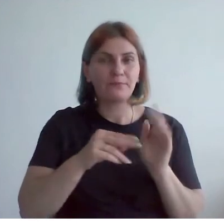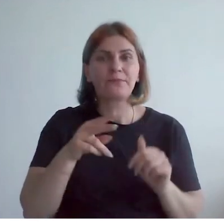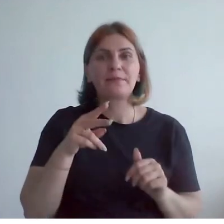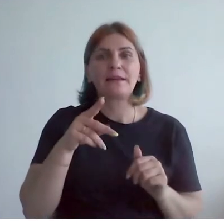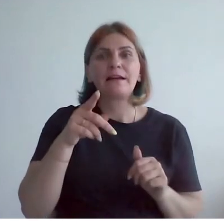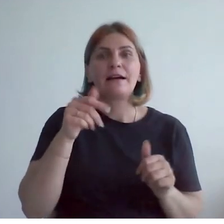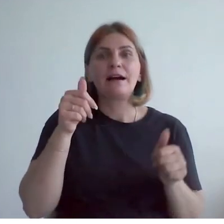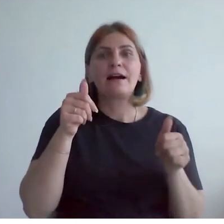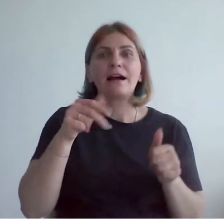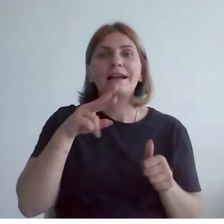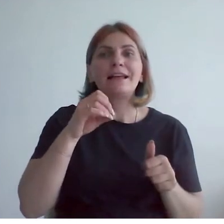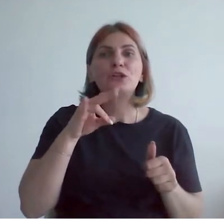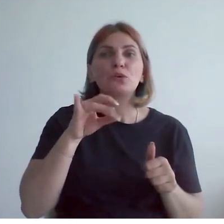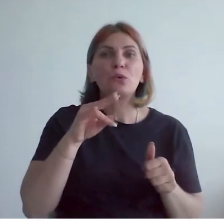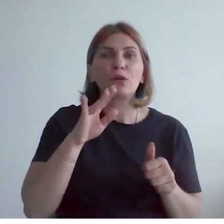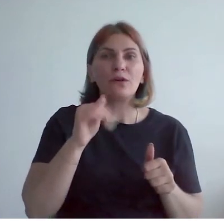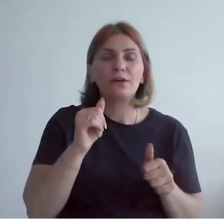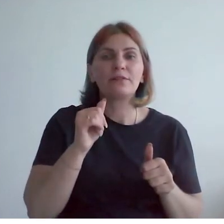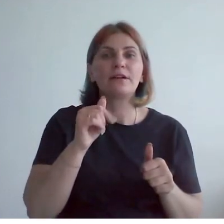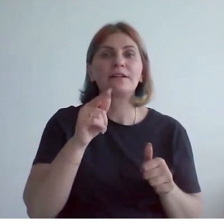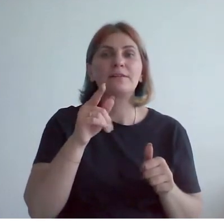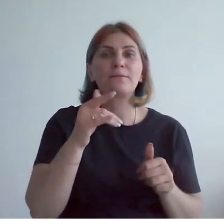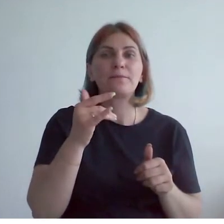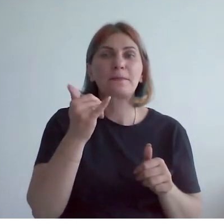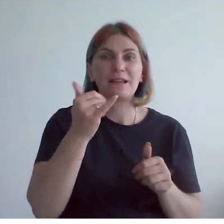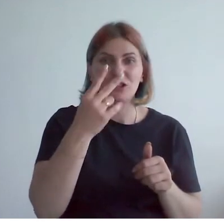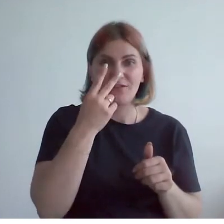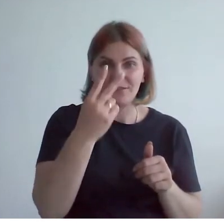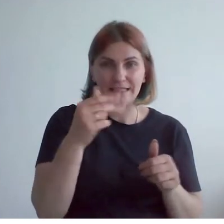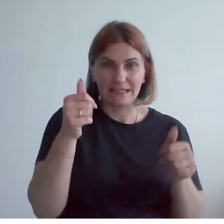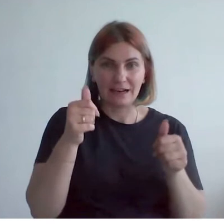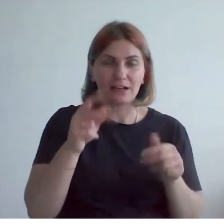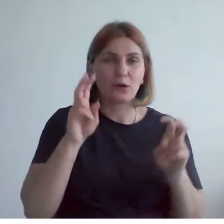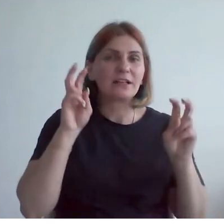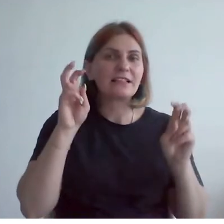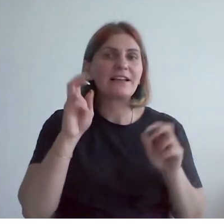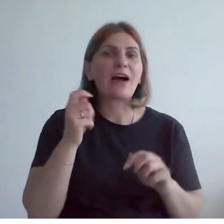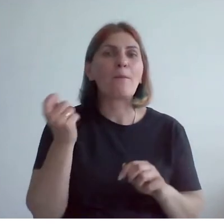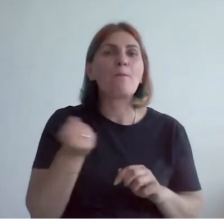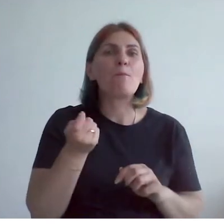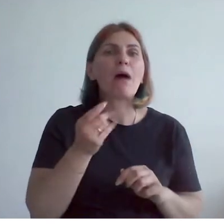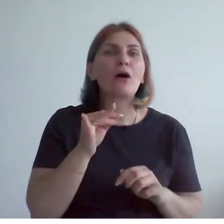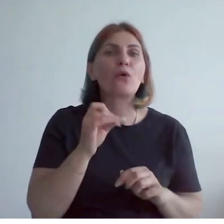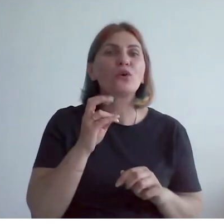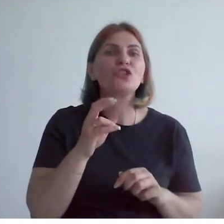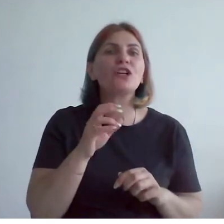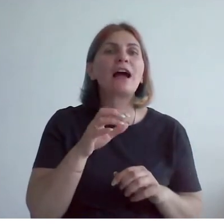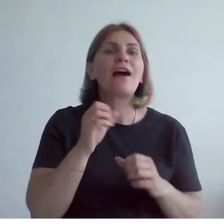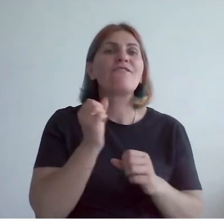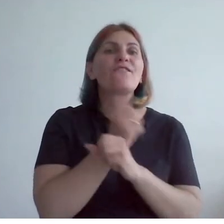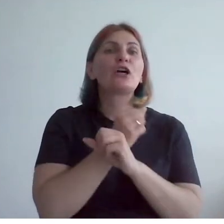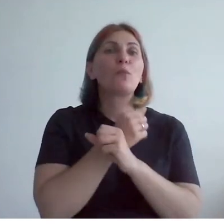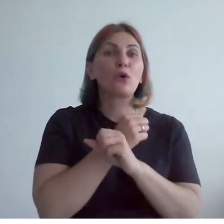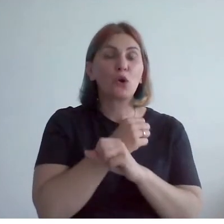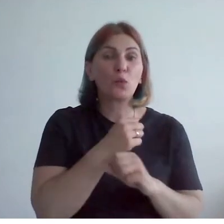или к картине Нико Перасмани, которая сейчас в кадре, которая называется «Погонщик верблюда», «Погонщик с